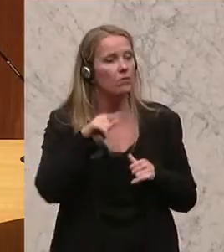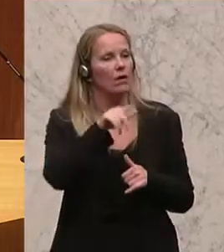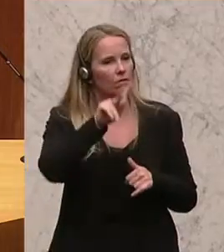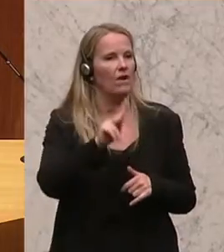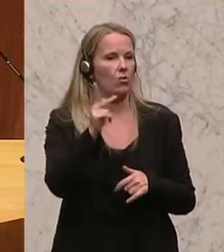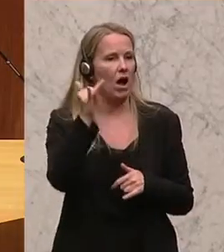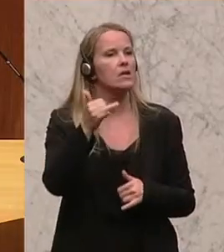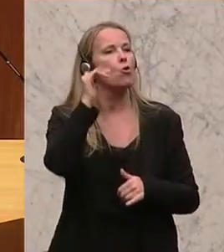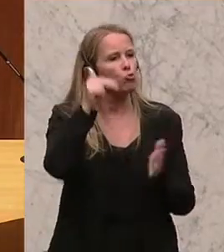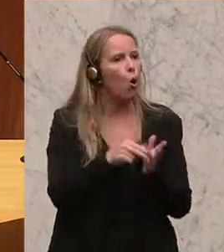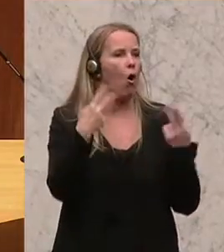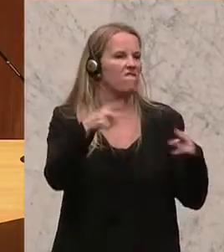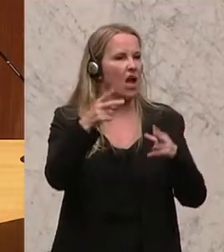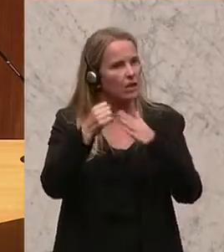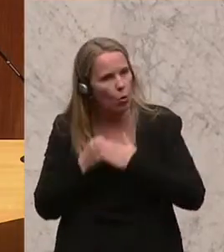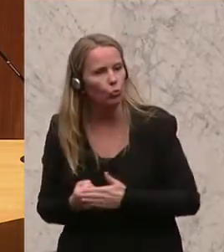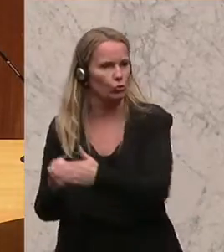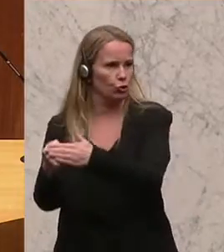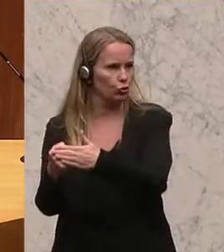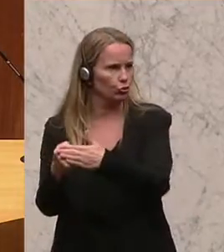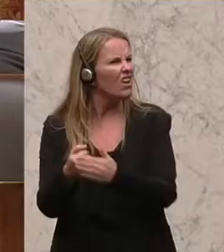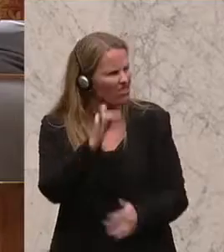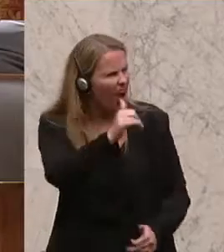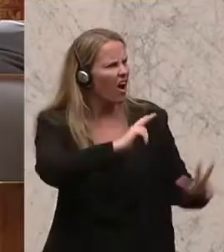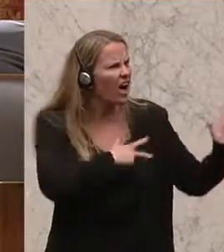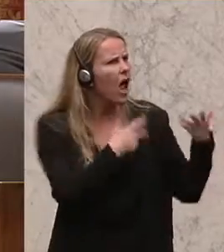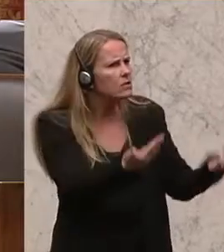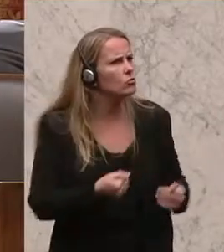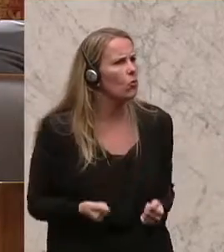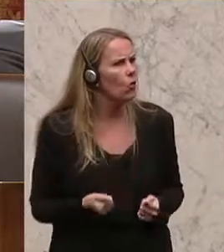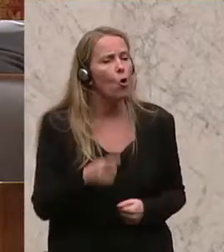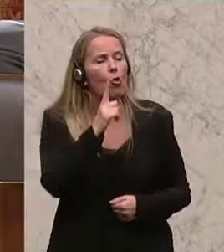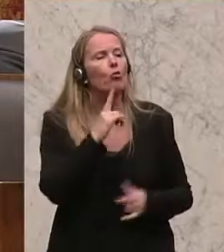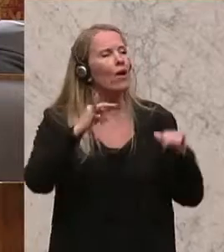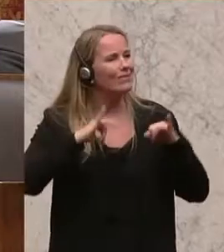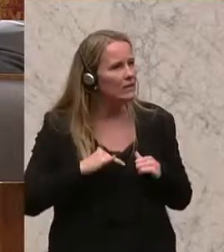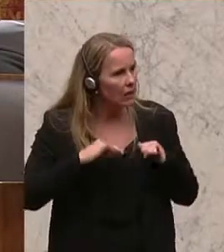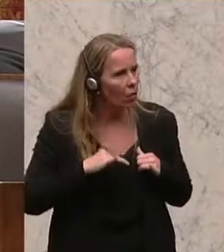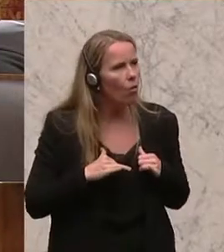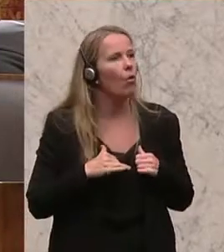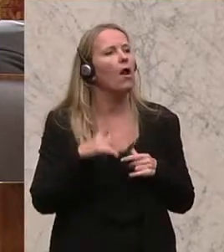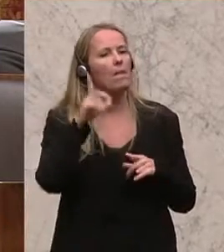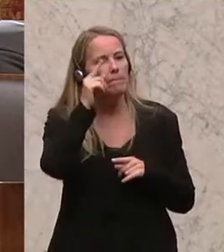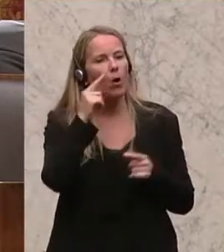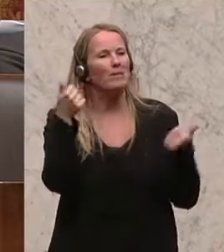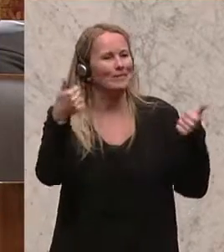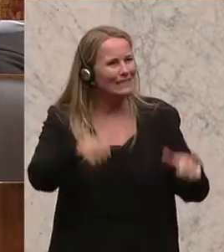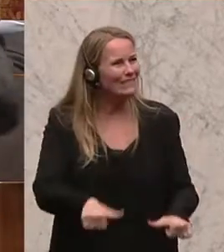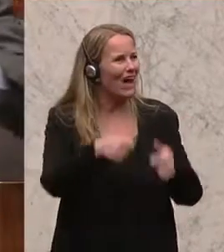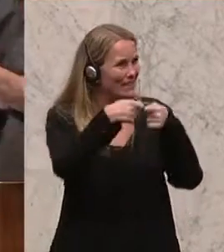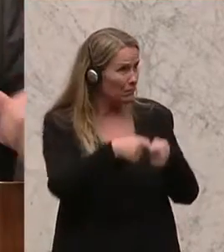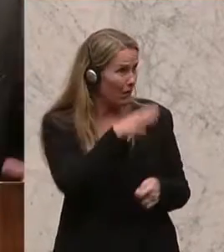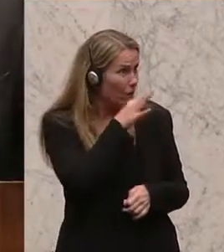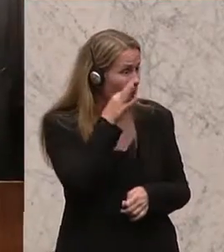VKI unterstützt. Und das ist die Realität. Nur in Tirol bekommen die Zwangsmitglieder, Frau